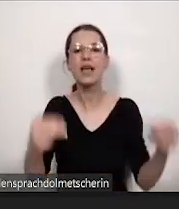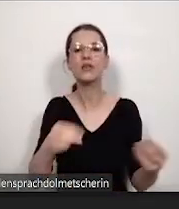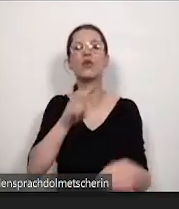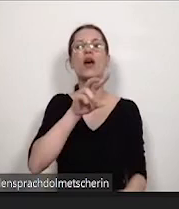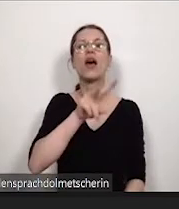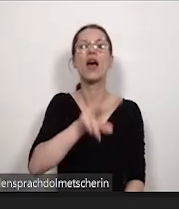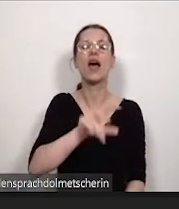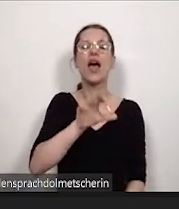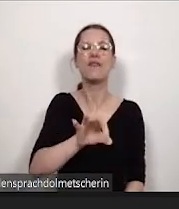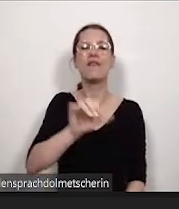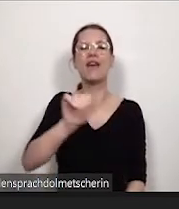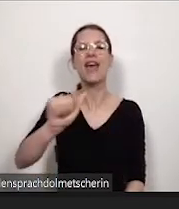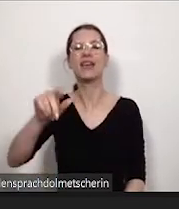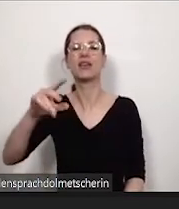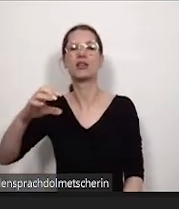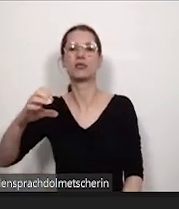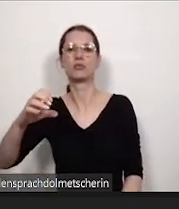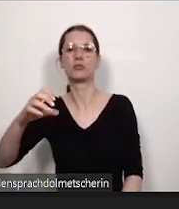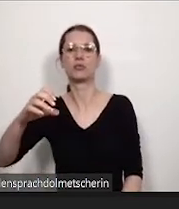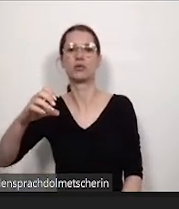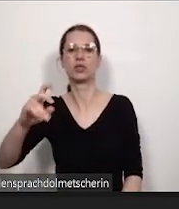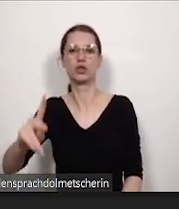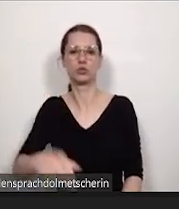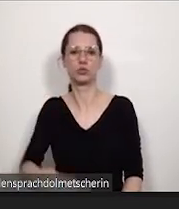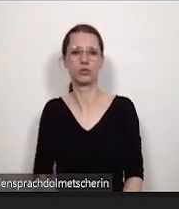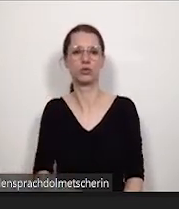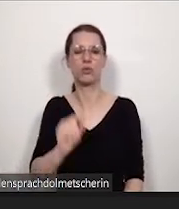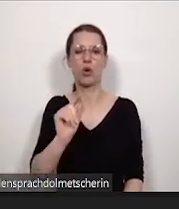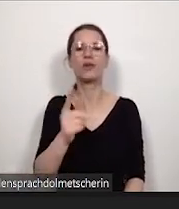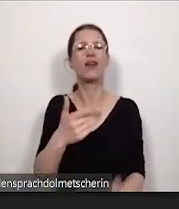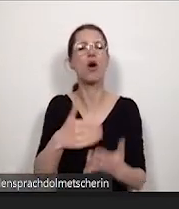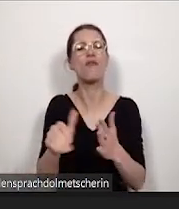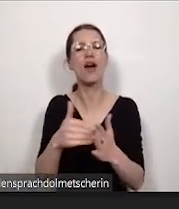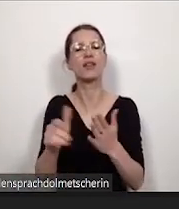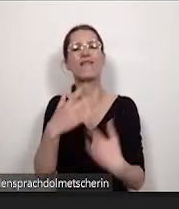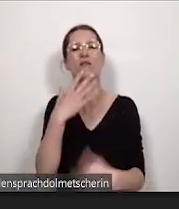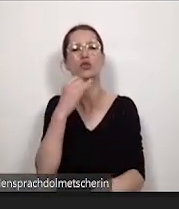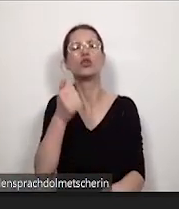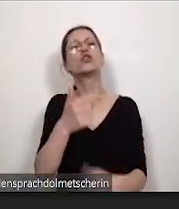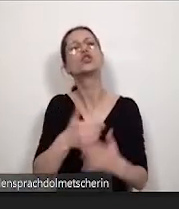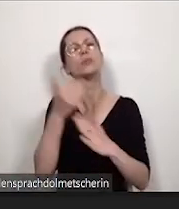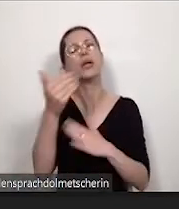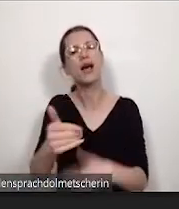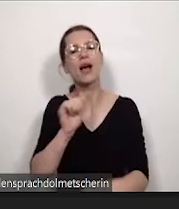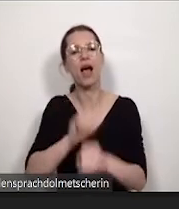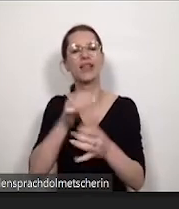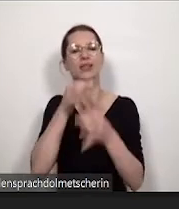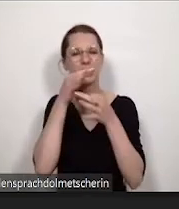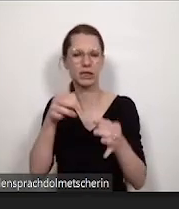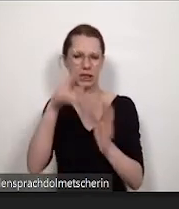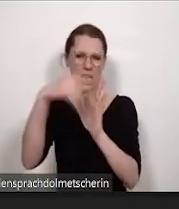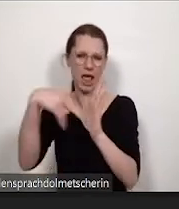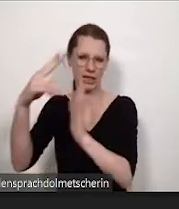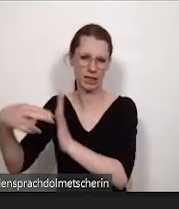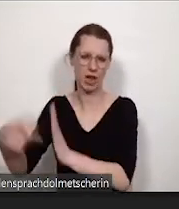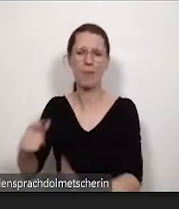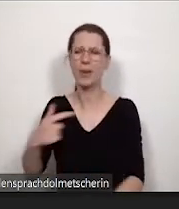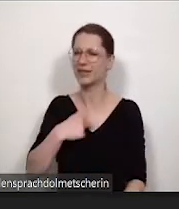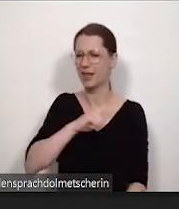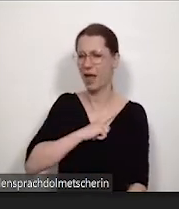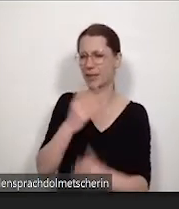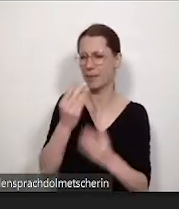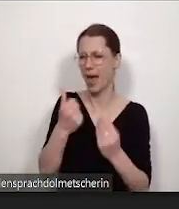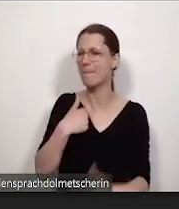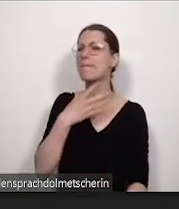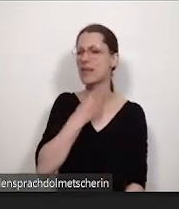weitere Wünsche, die man bei uns auf der Webseite, die wir später posten, auch gerne noch mal im Detail nachlesen kann. Aber wir haben gemerkt, es gibt einen großen